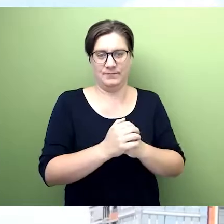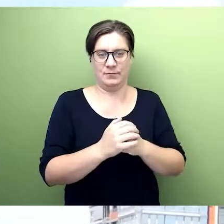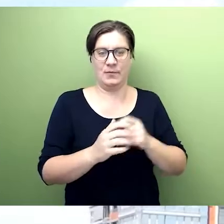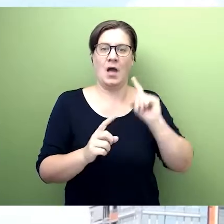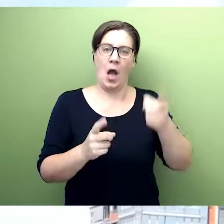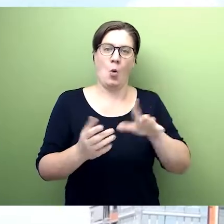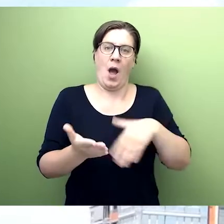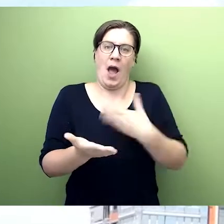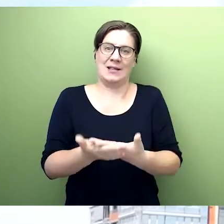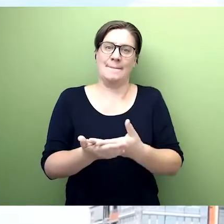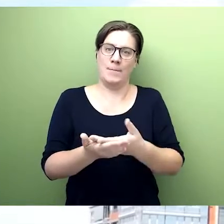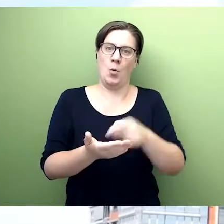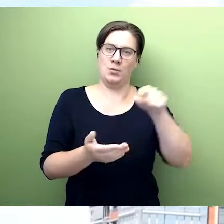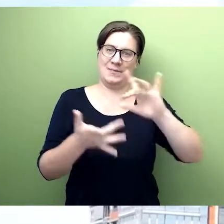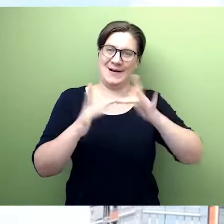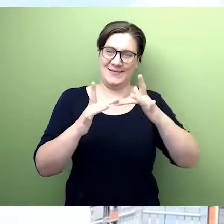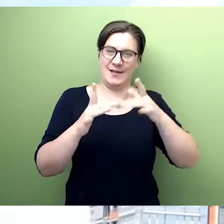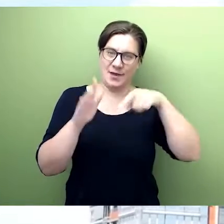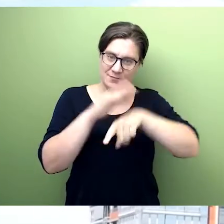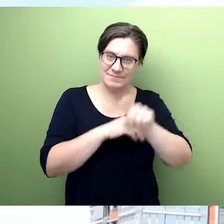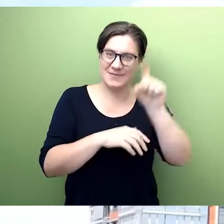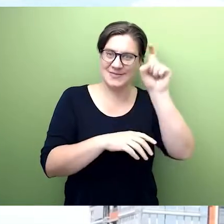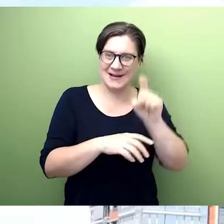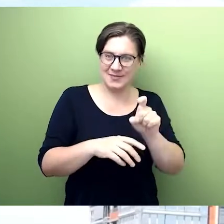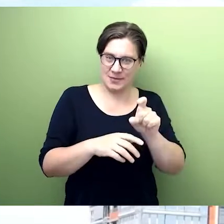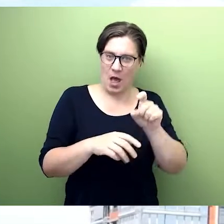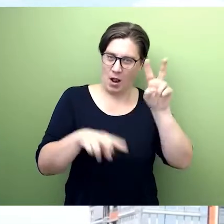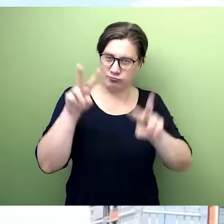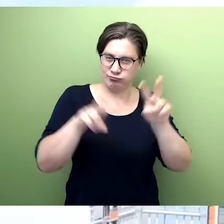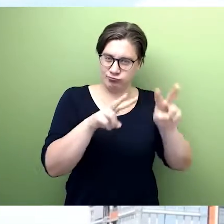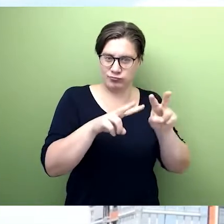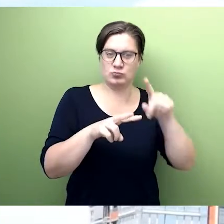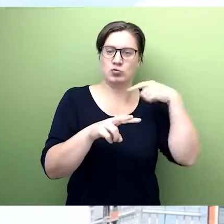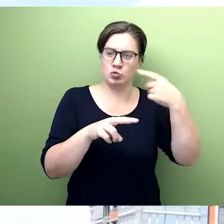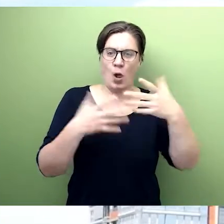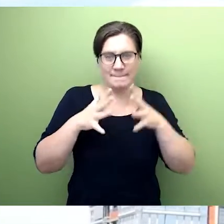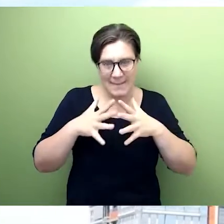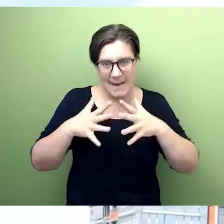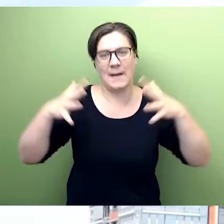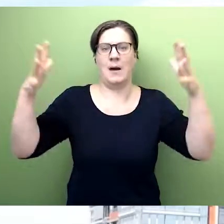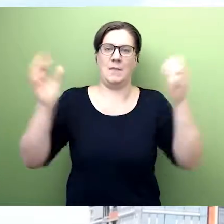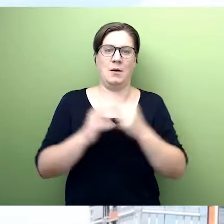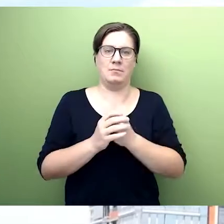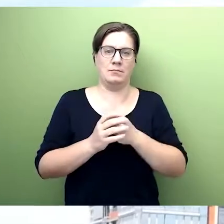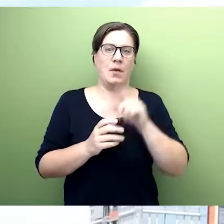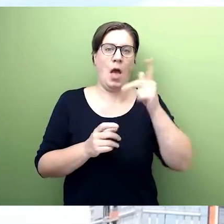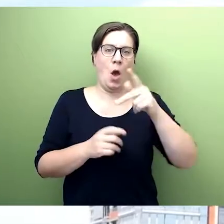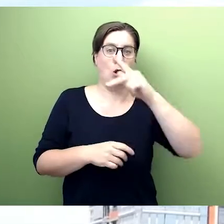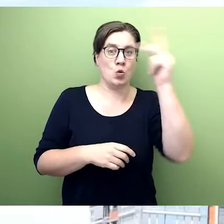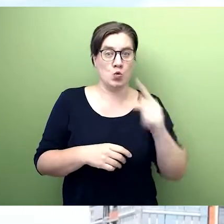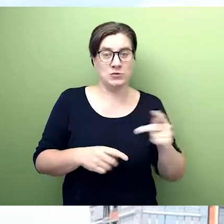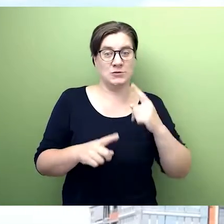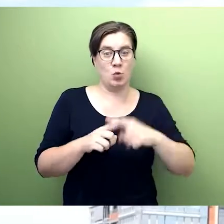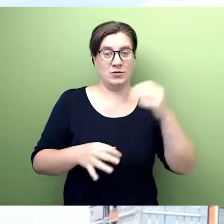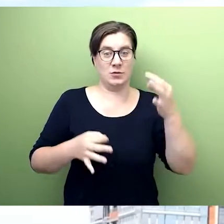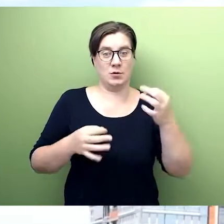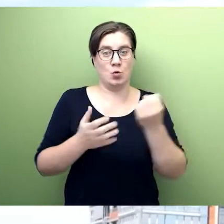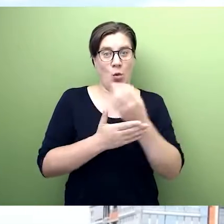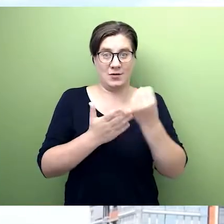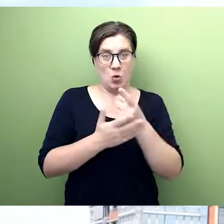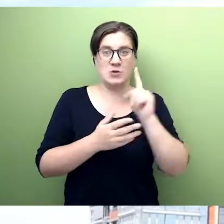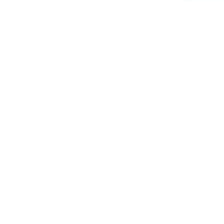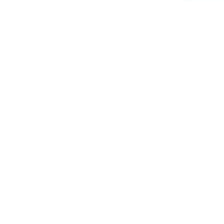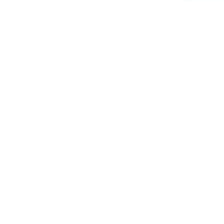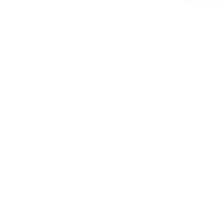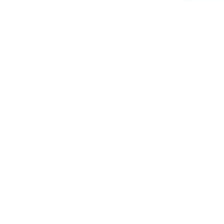roten Lastenfahrrad in Kiel in Altenholz in den Kurzhagen unterwegs. Wenn Sie mich sehen, sprechen Sie mich an. Ich